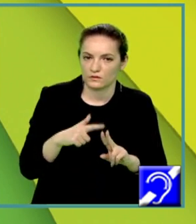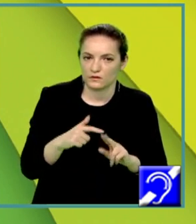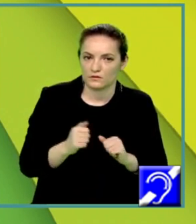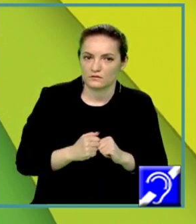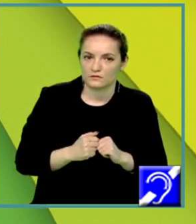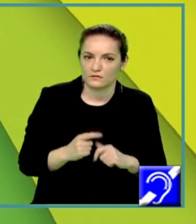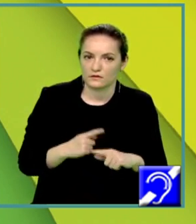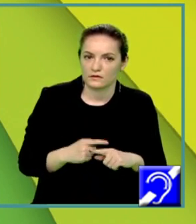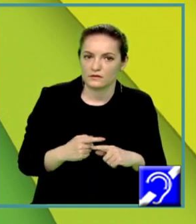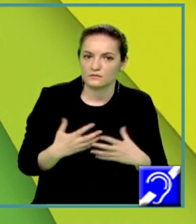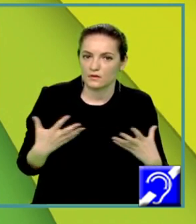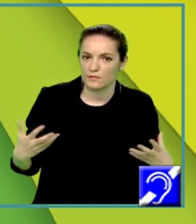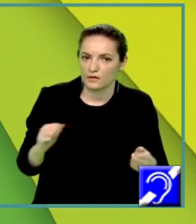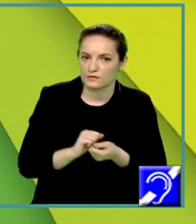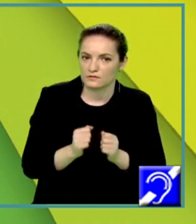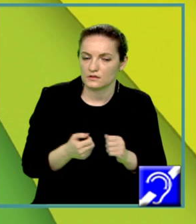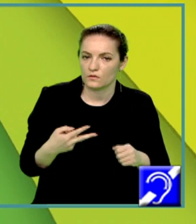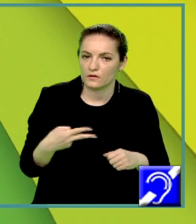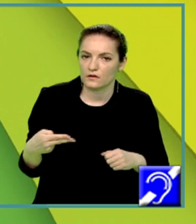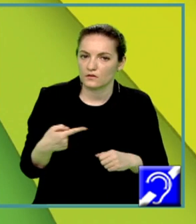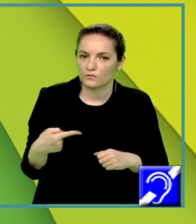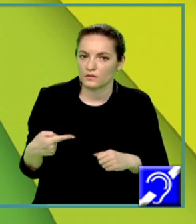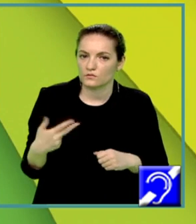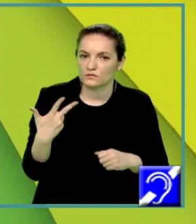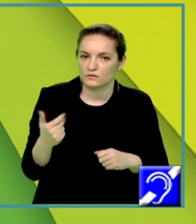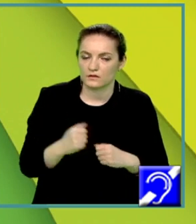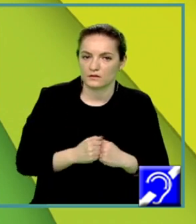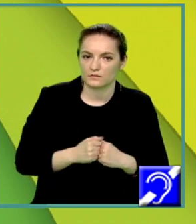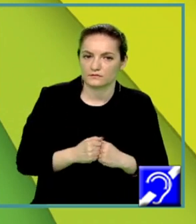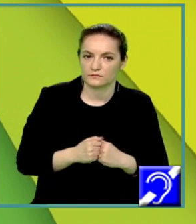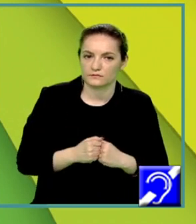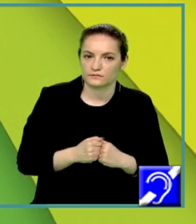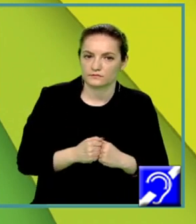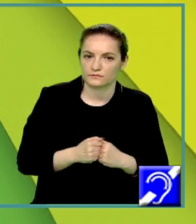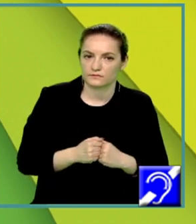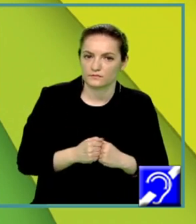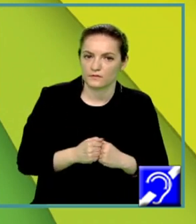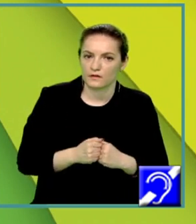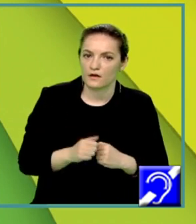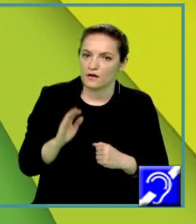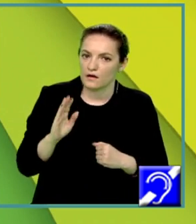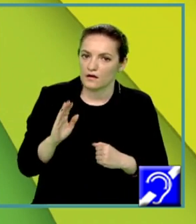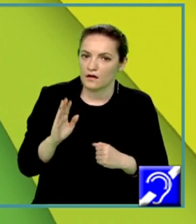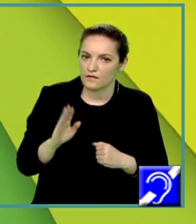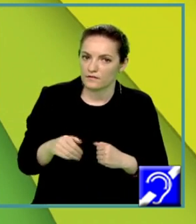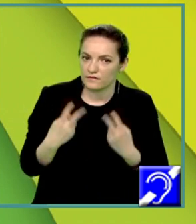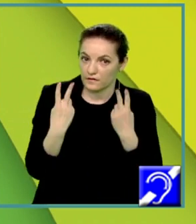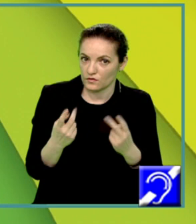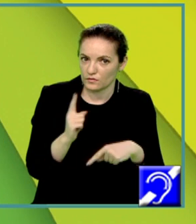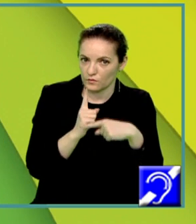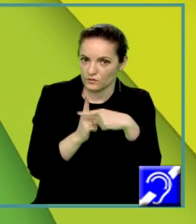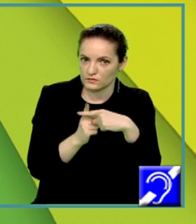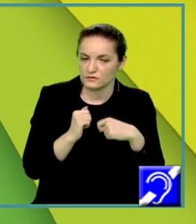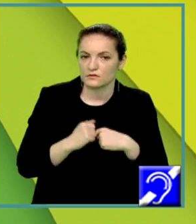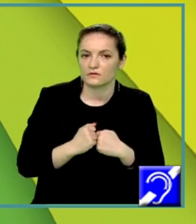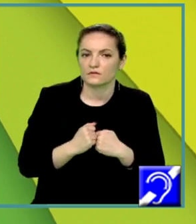deci x mai mare sau egal decât minus 3. Și deoarece radicalul ia valori pozitive și membrul drept va trebui să